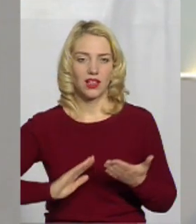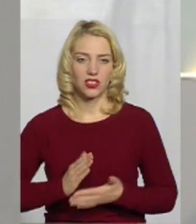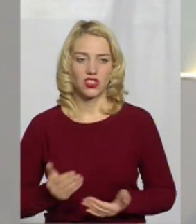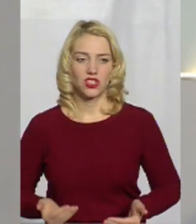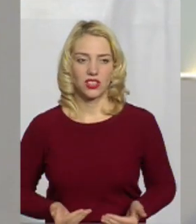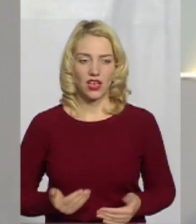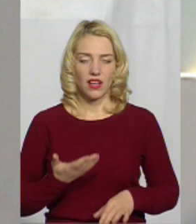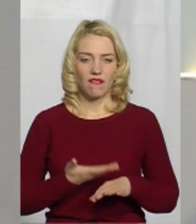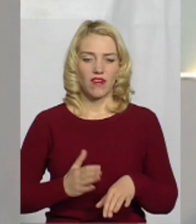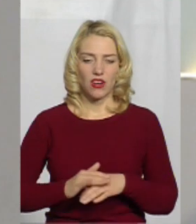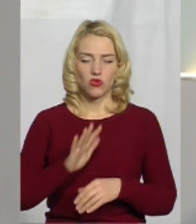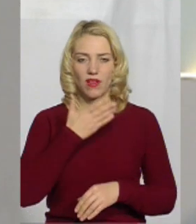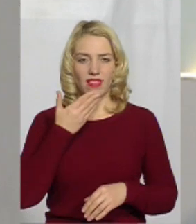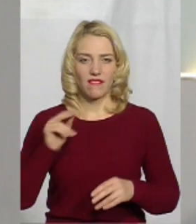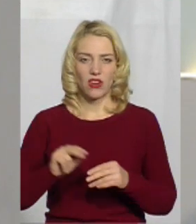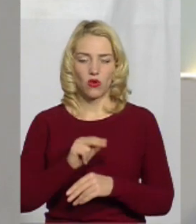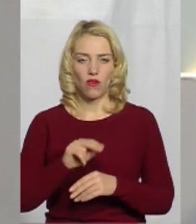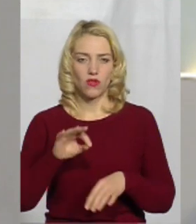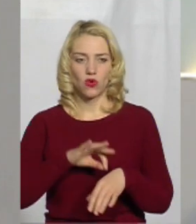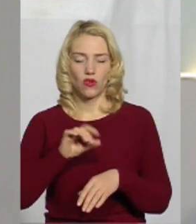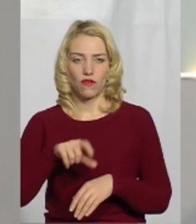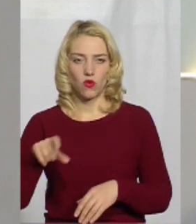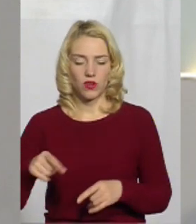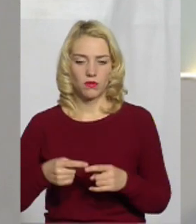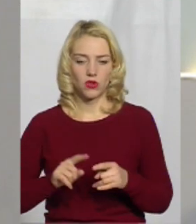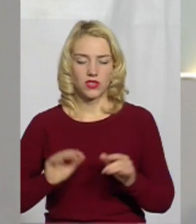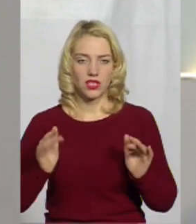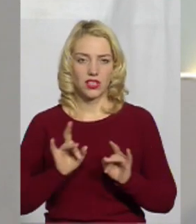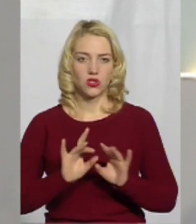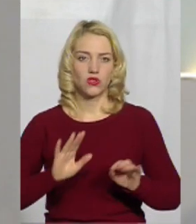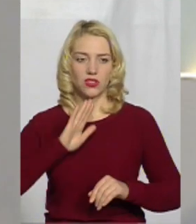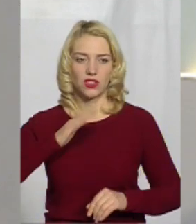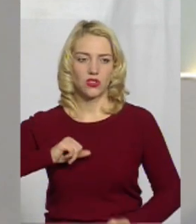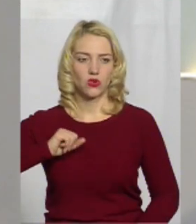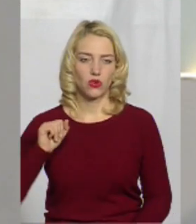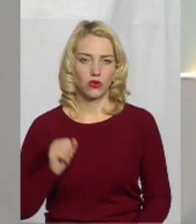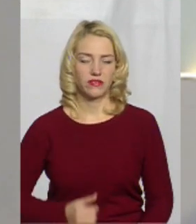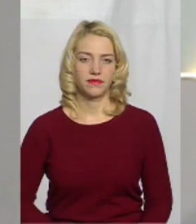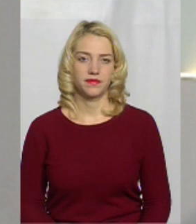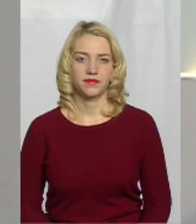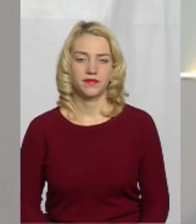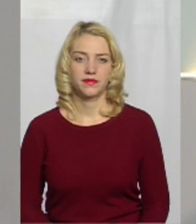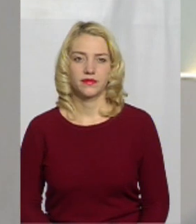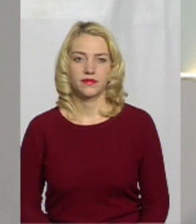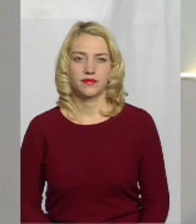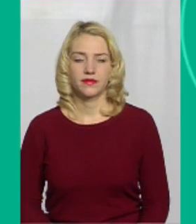важко і невеликовано хворим? Про це у сюжеті нашої колеги Тетяни Ворожцової.